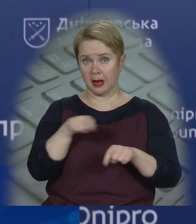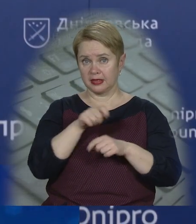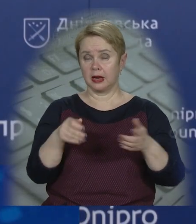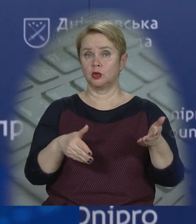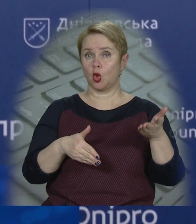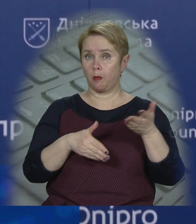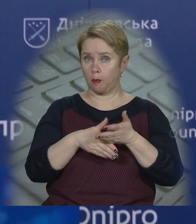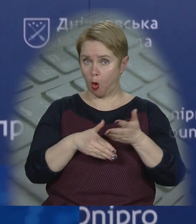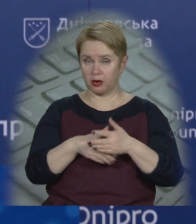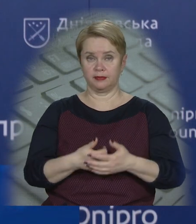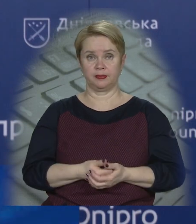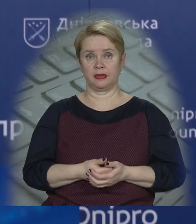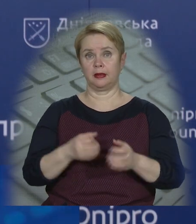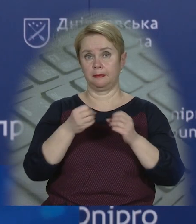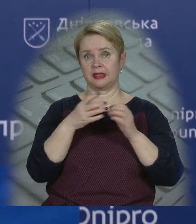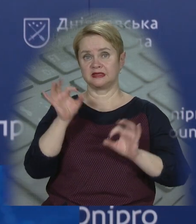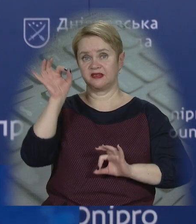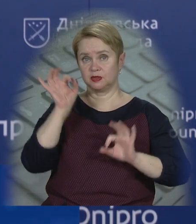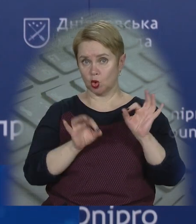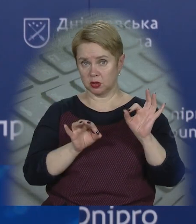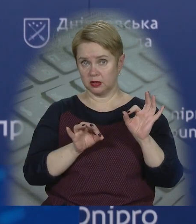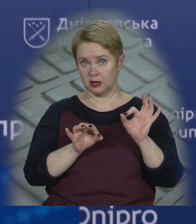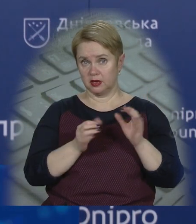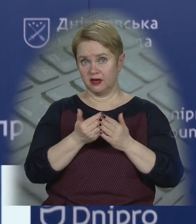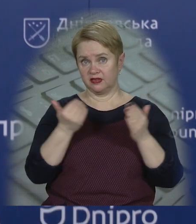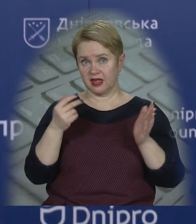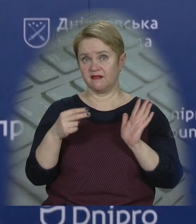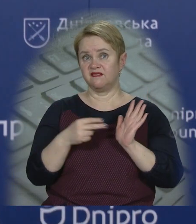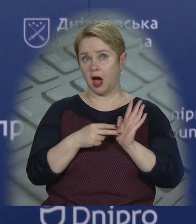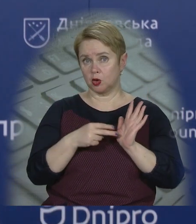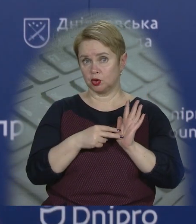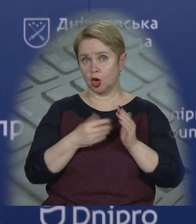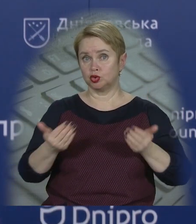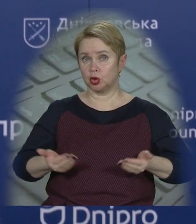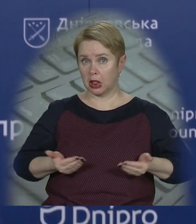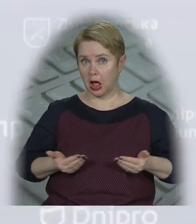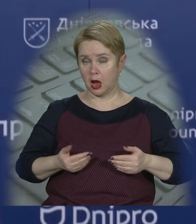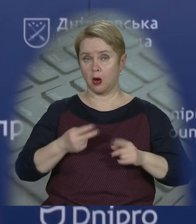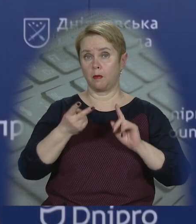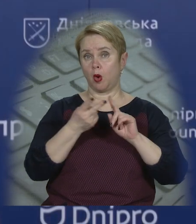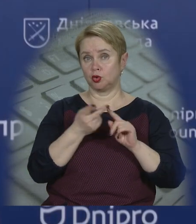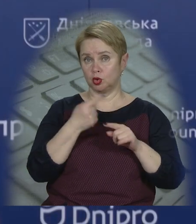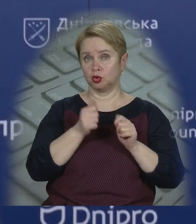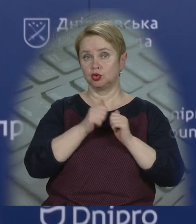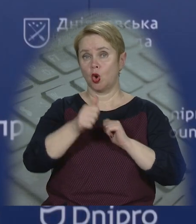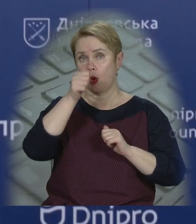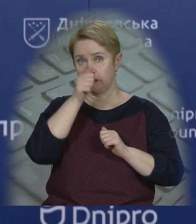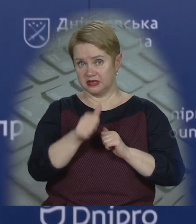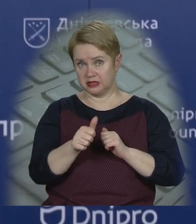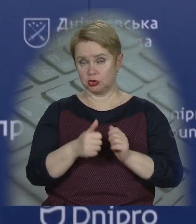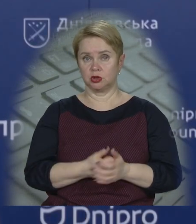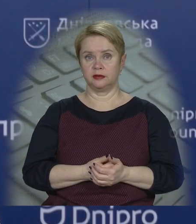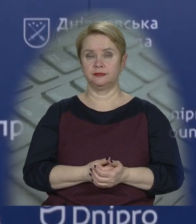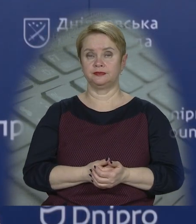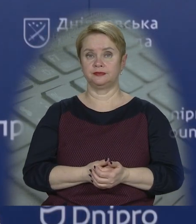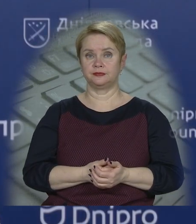матеріальної допомоги 15% від вартості житла. По-друге, це щомісячна